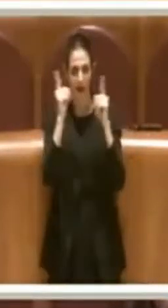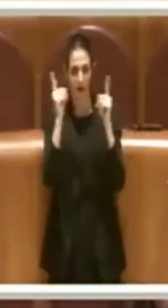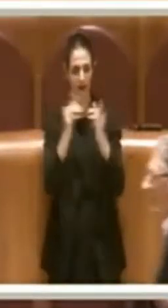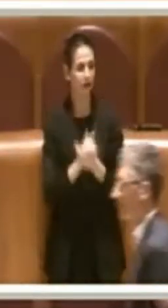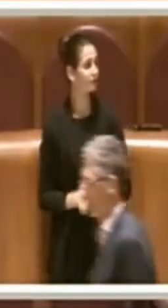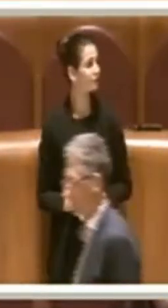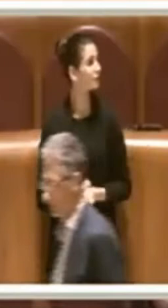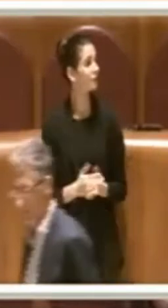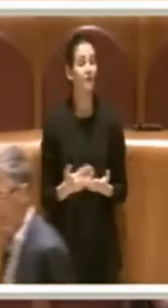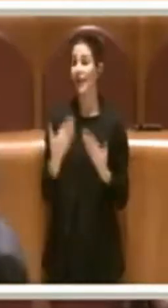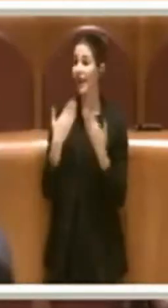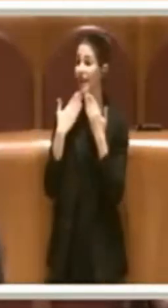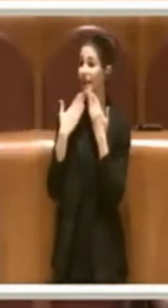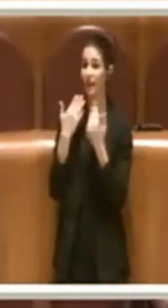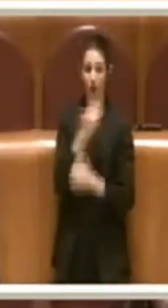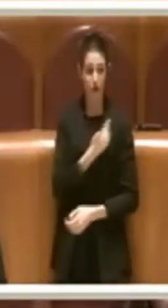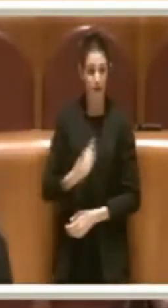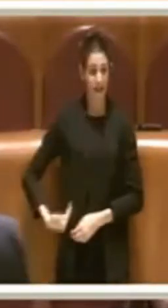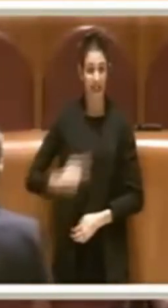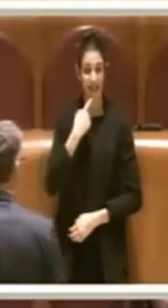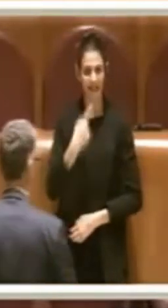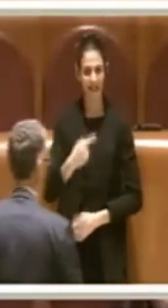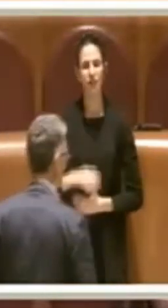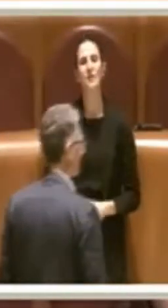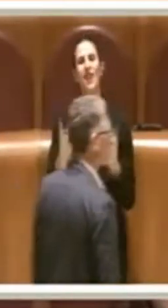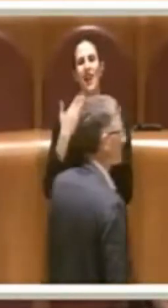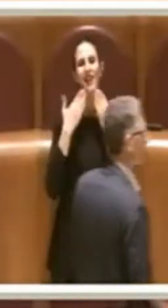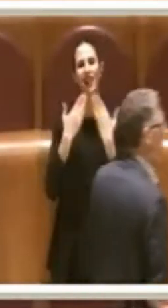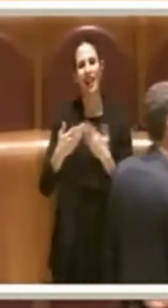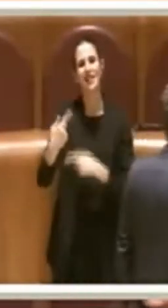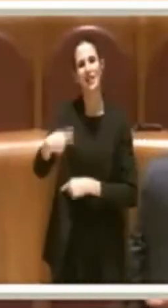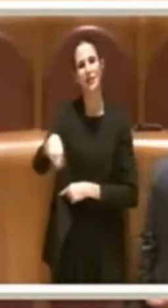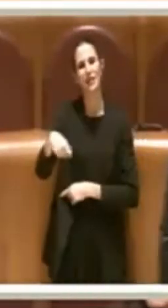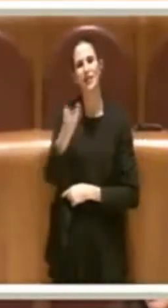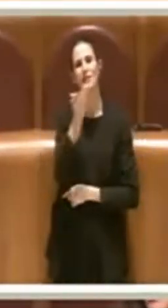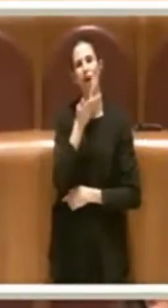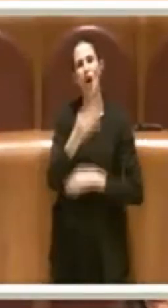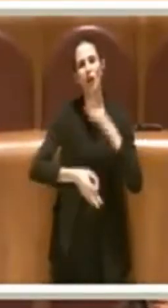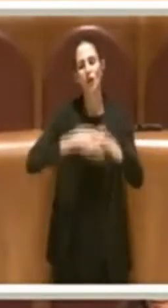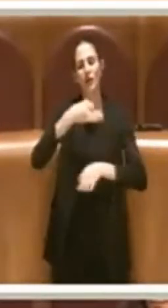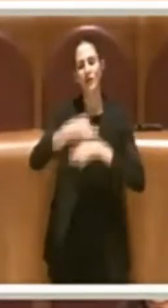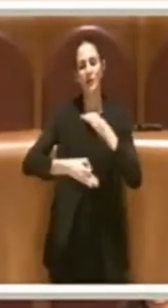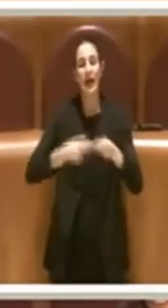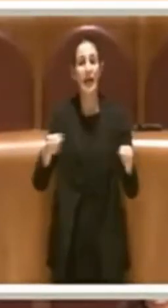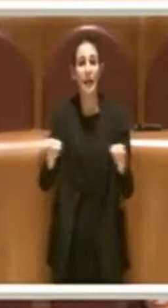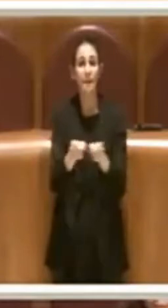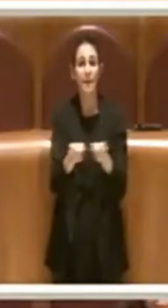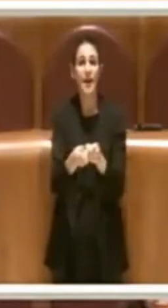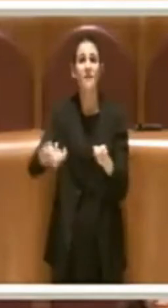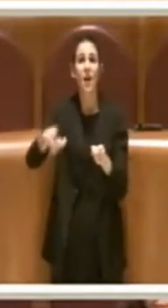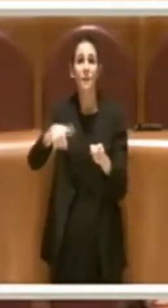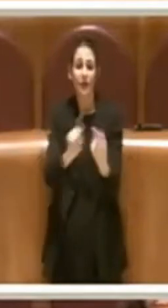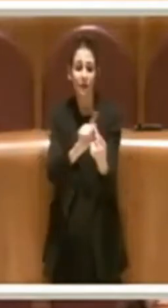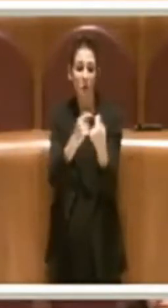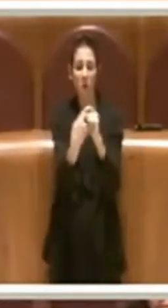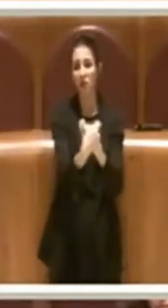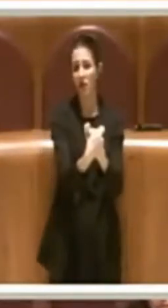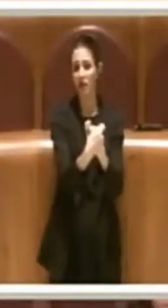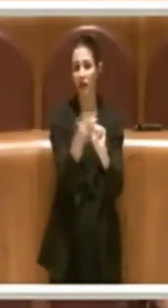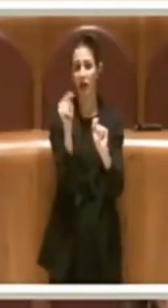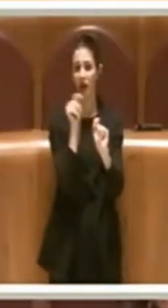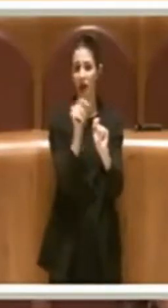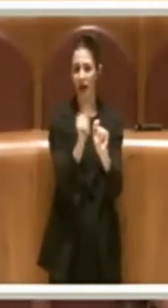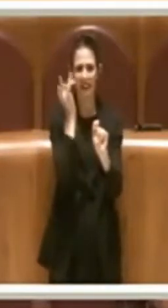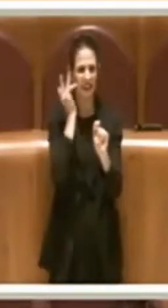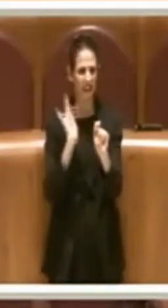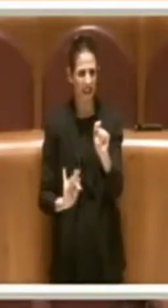Illustro in maniera abbastanza breve, perché breve e semplice, alla modifica al regolamento sale-slot e giocchi leciti che questa